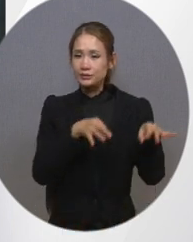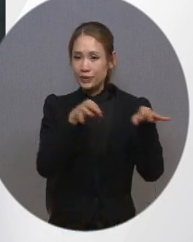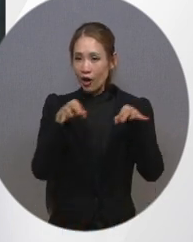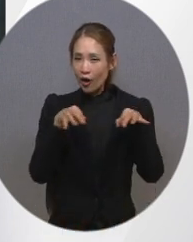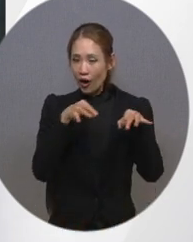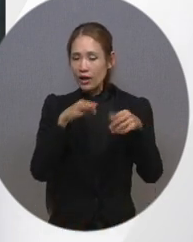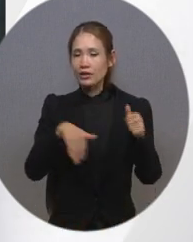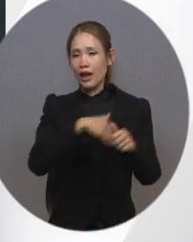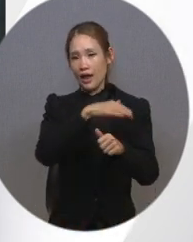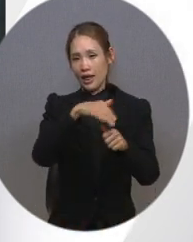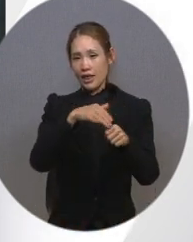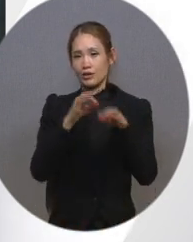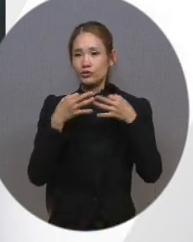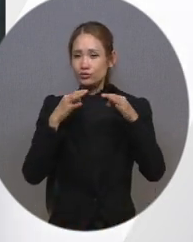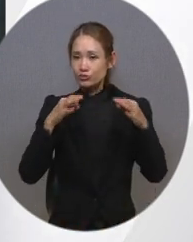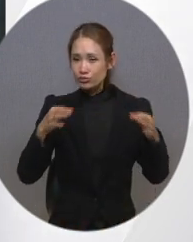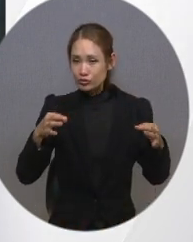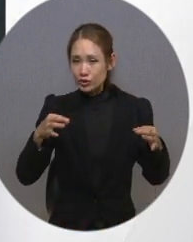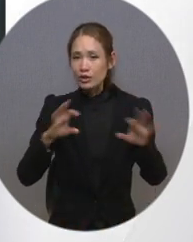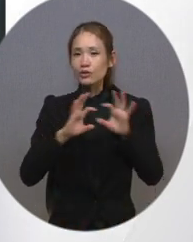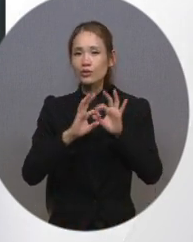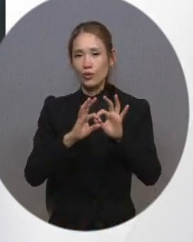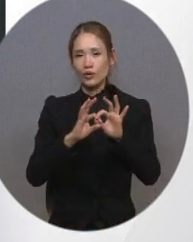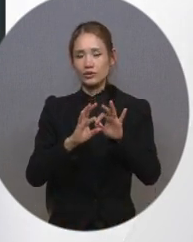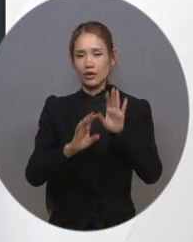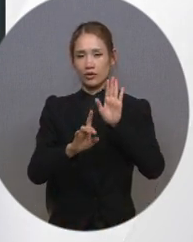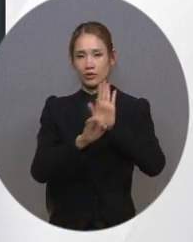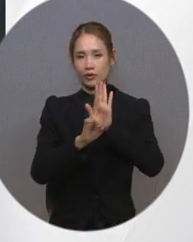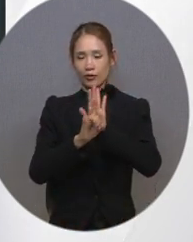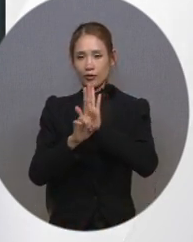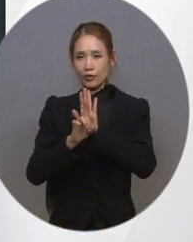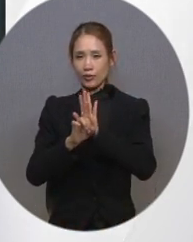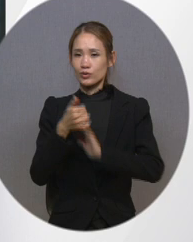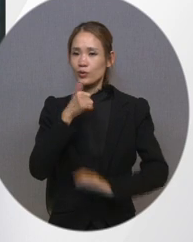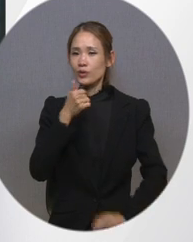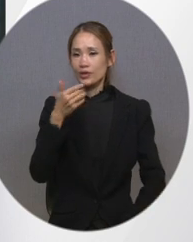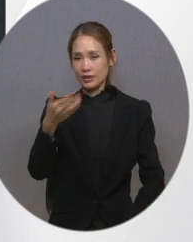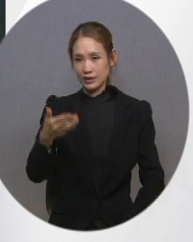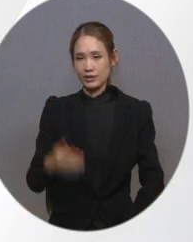상황에서는 음성으로도 설정 음량 경고 문구를 안내합니다.